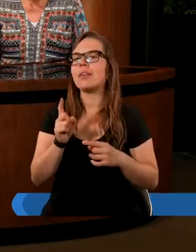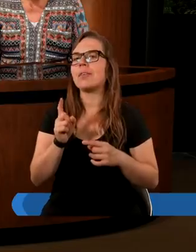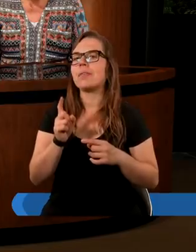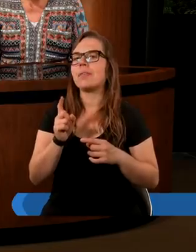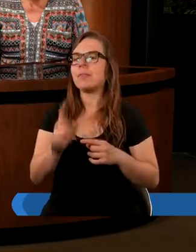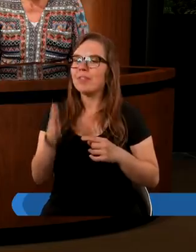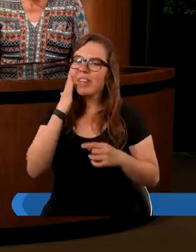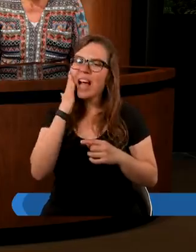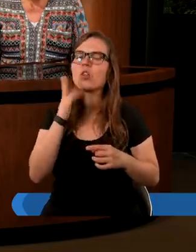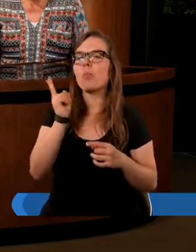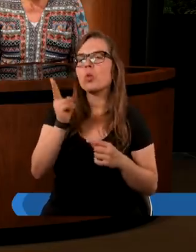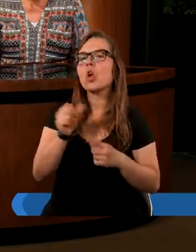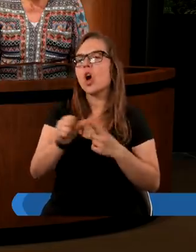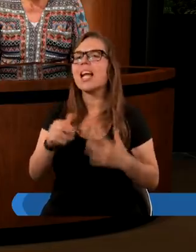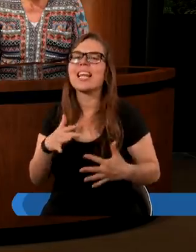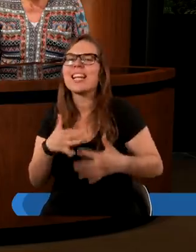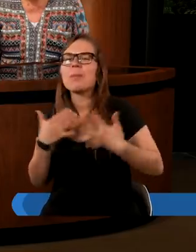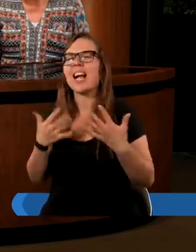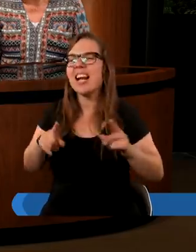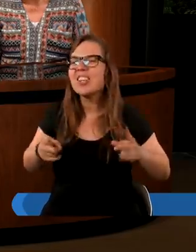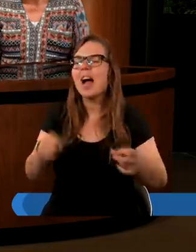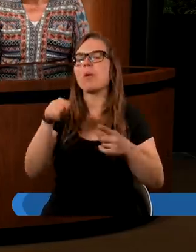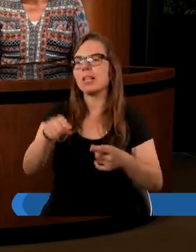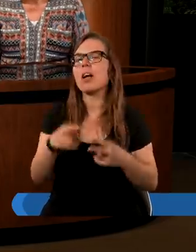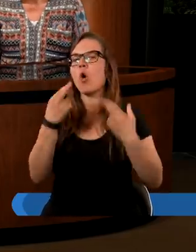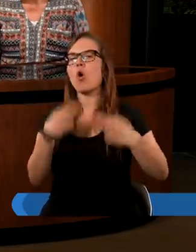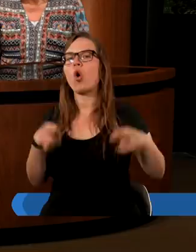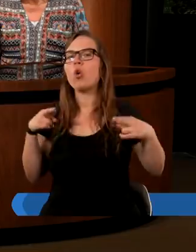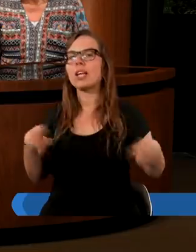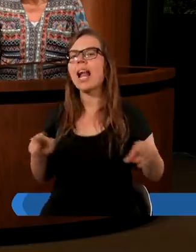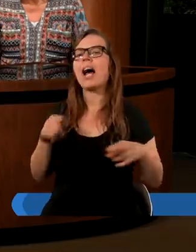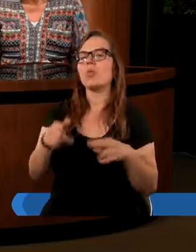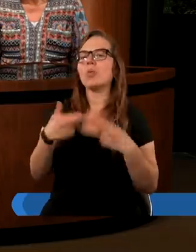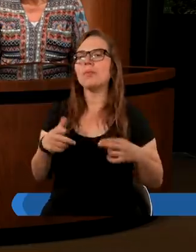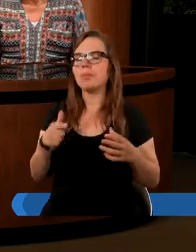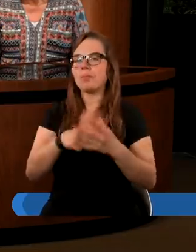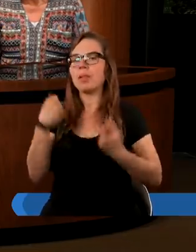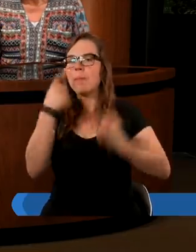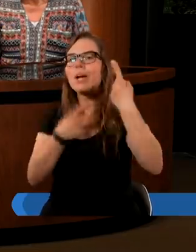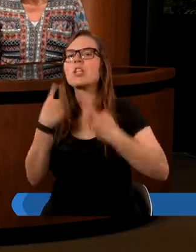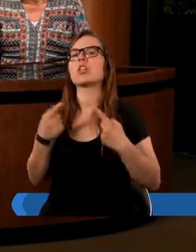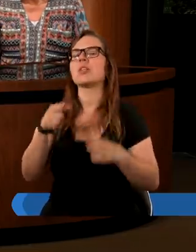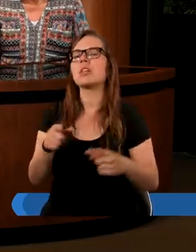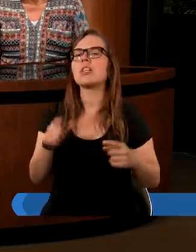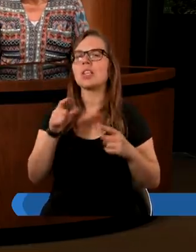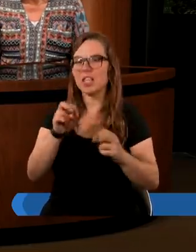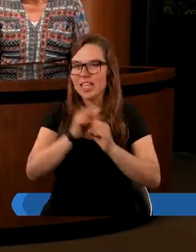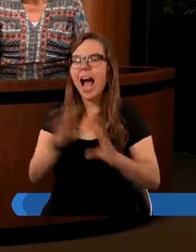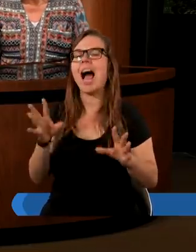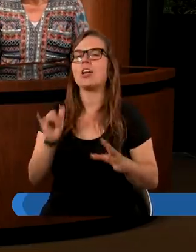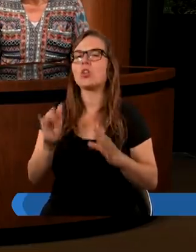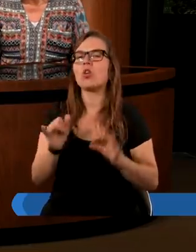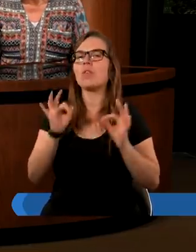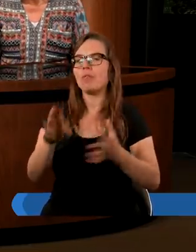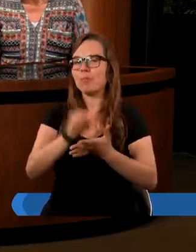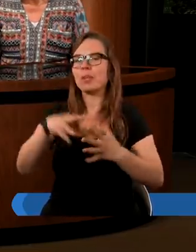wiadomo, kto jest inspiratorem tego rodzaju myśli, co tak jasno w